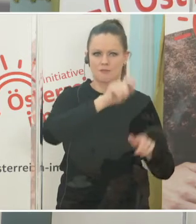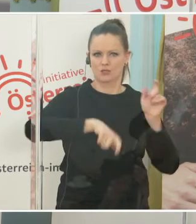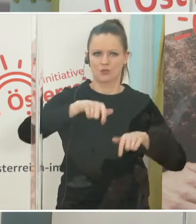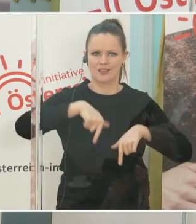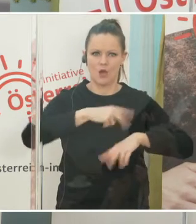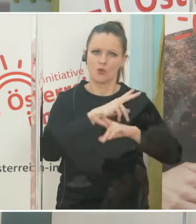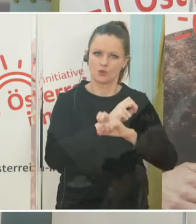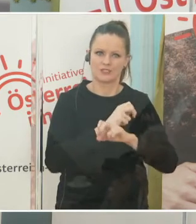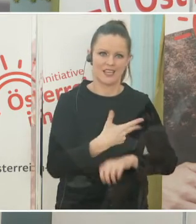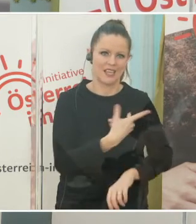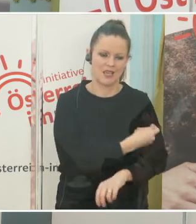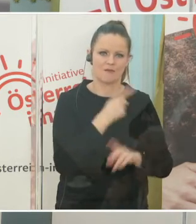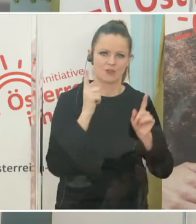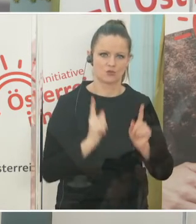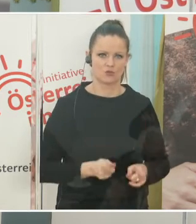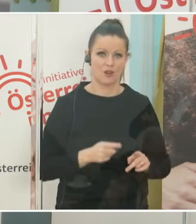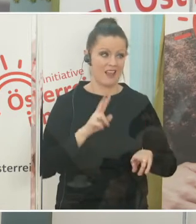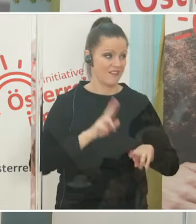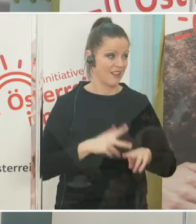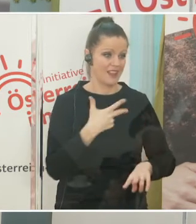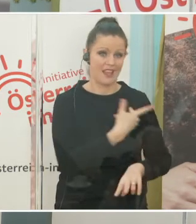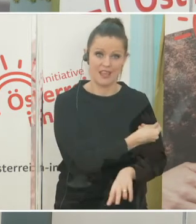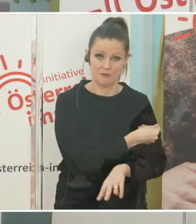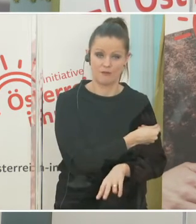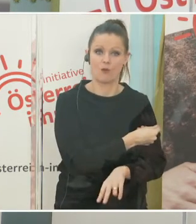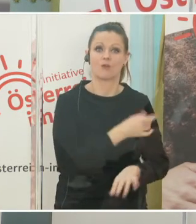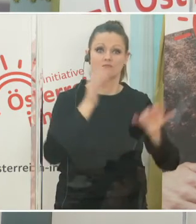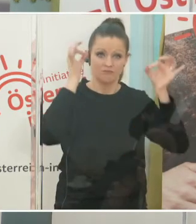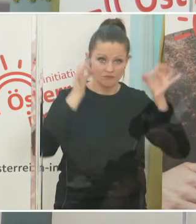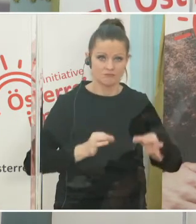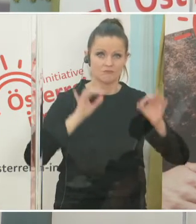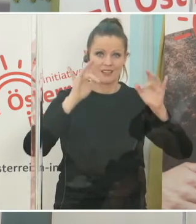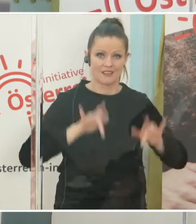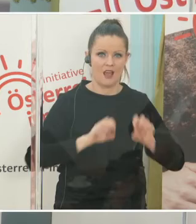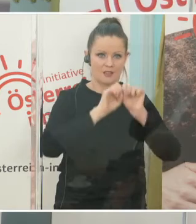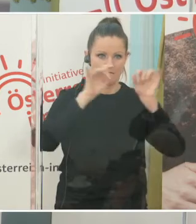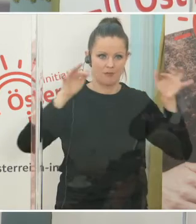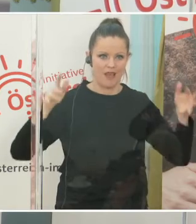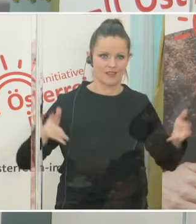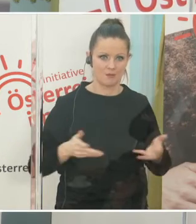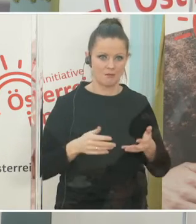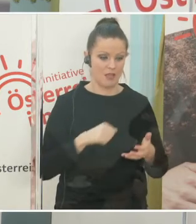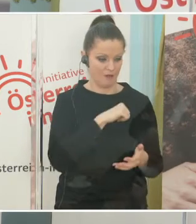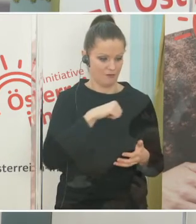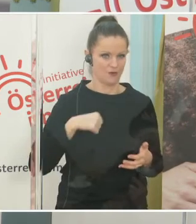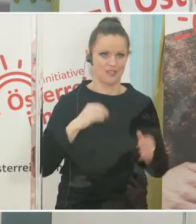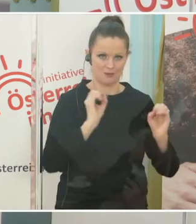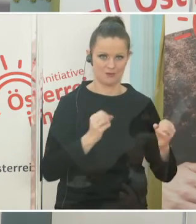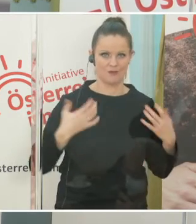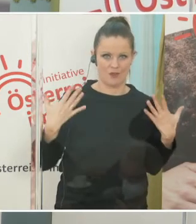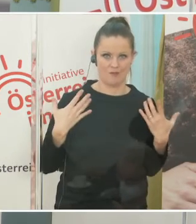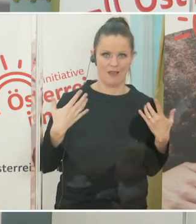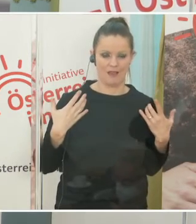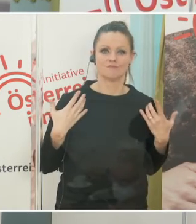Schutzimpfung sind wir sozusagen aus dem Spiel, wenn man das so sagen will, ist die Pandemie für den Einzelnen, der geimpft ist,